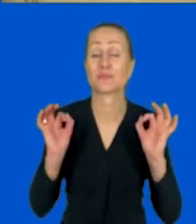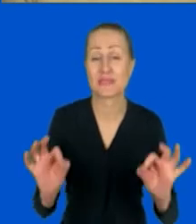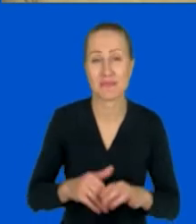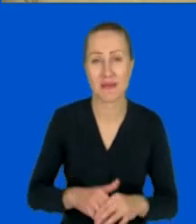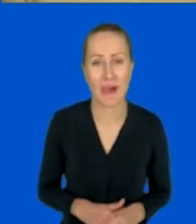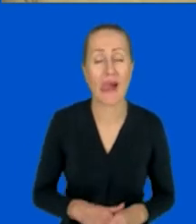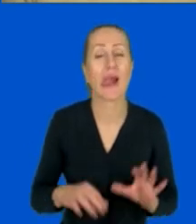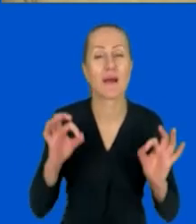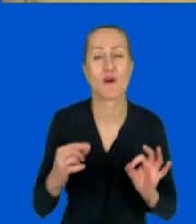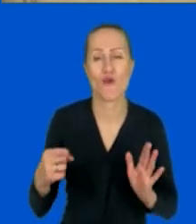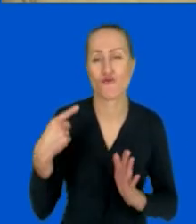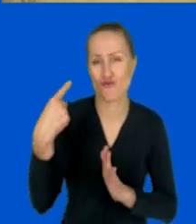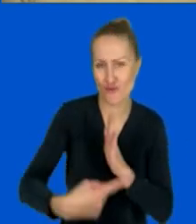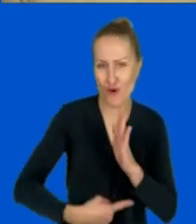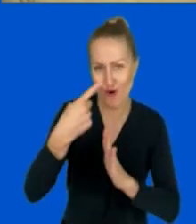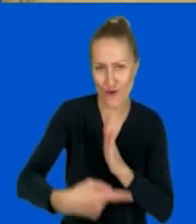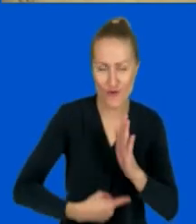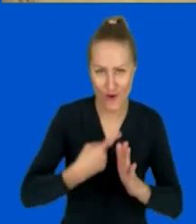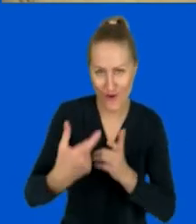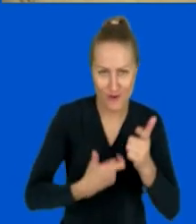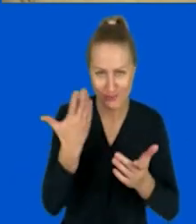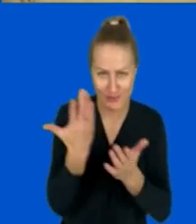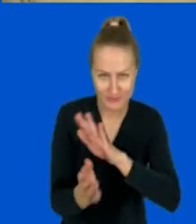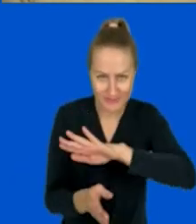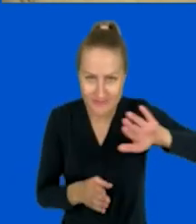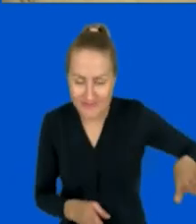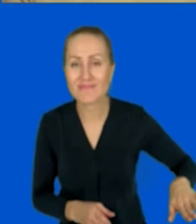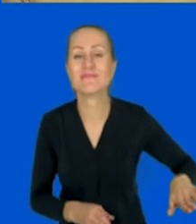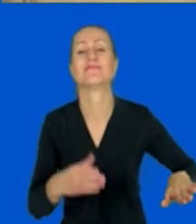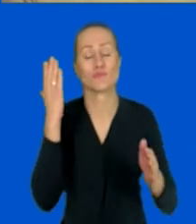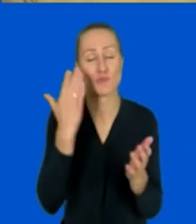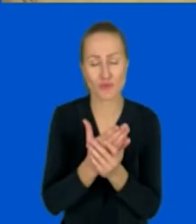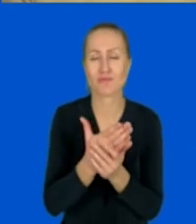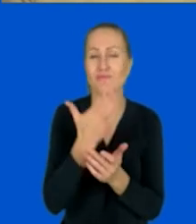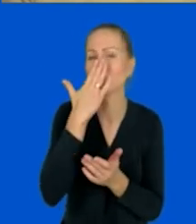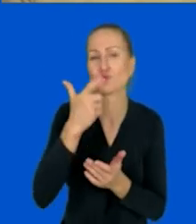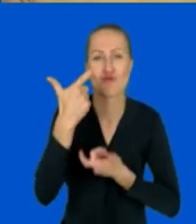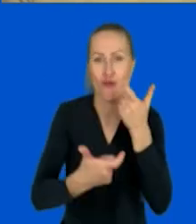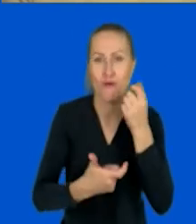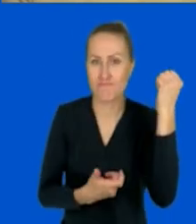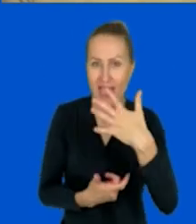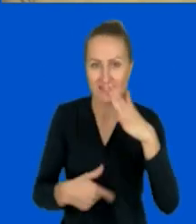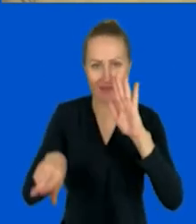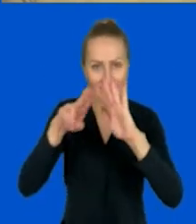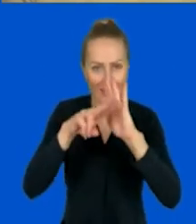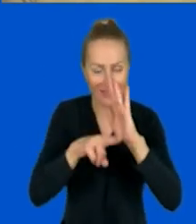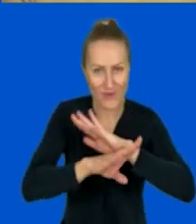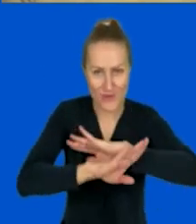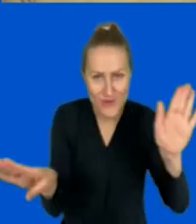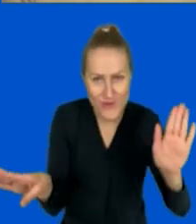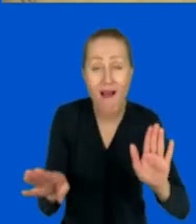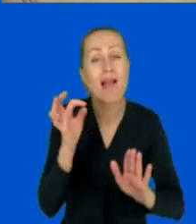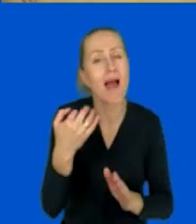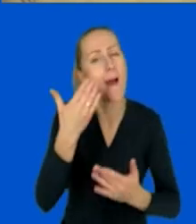Było koło fortuny. Było już o tym, co robić i o pięciu zasadach. To teraz chciałabym